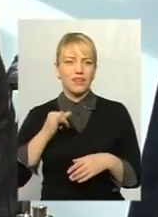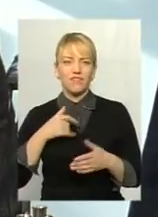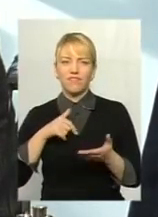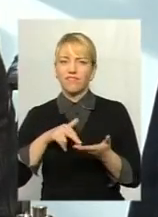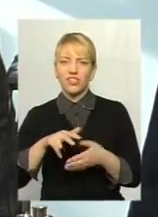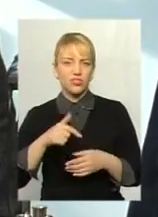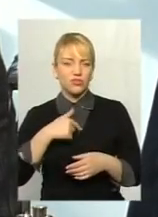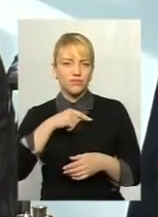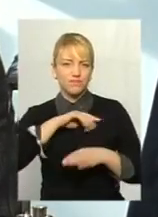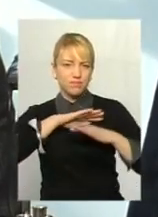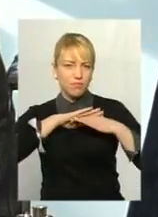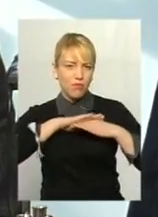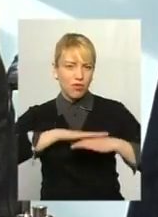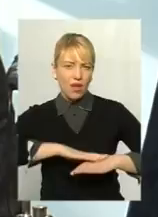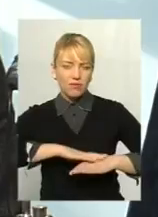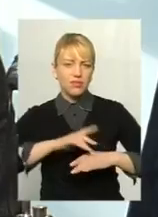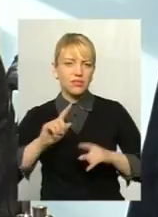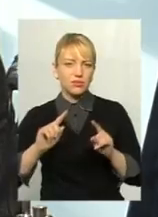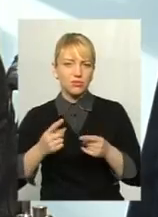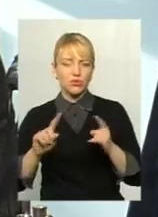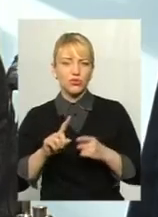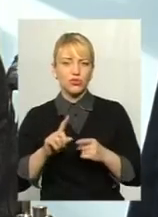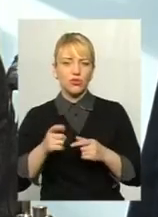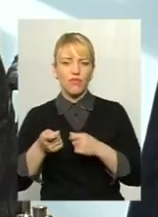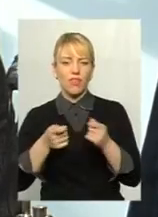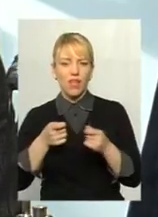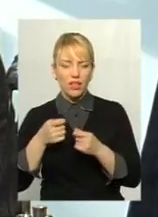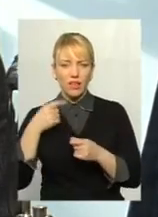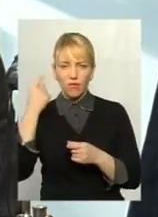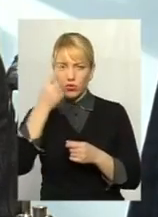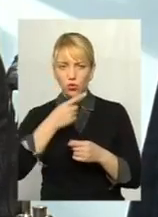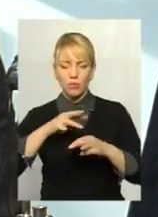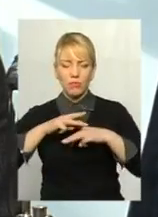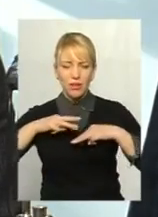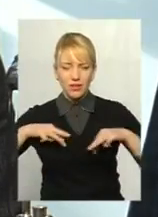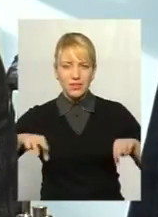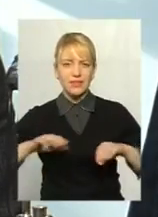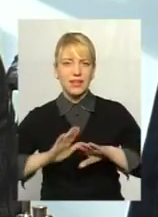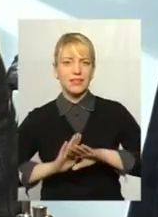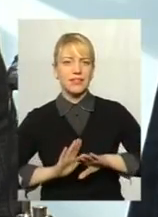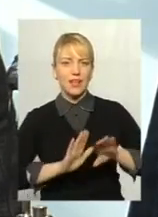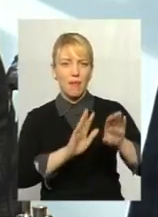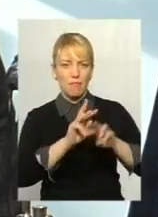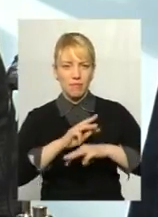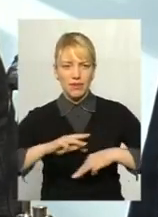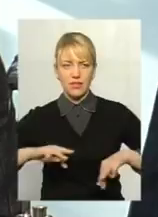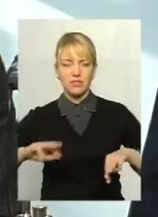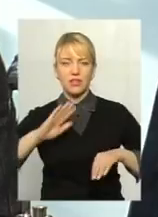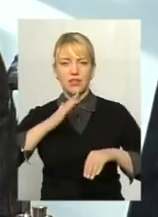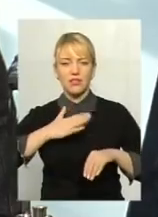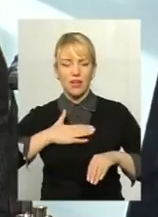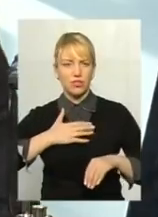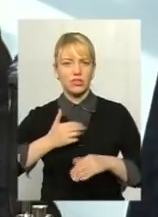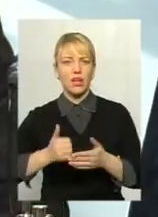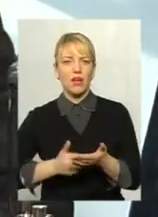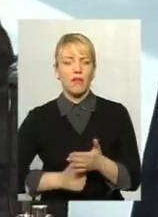подавлений, тому що влада в особі міністра, замміністра і наших провідних науковців